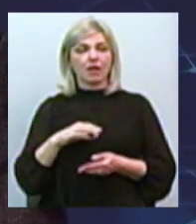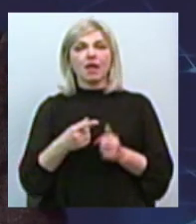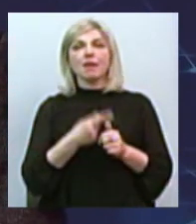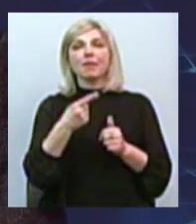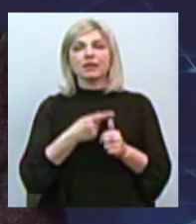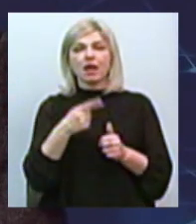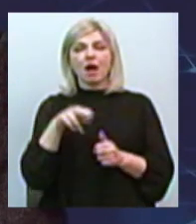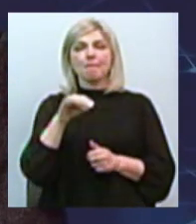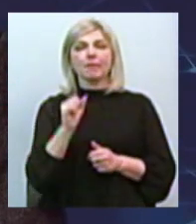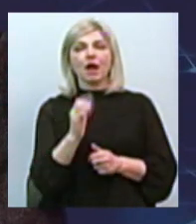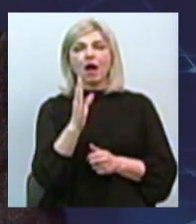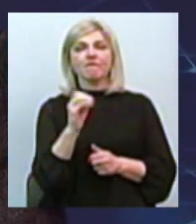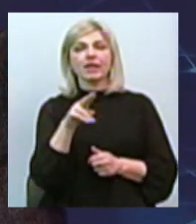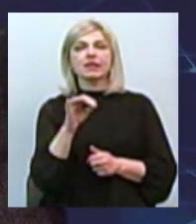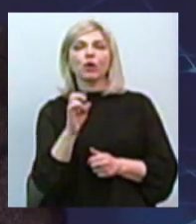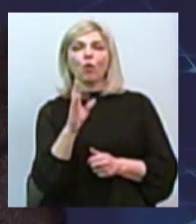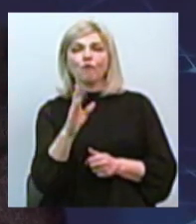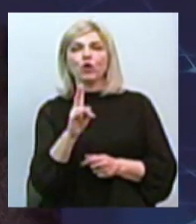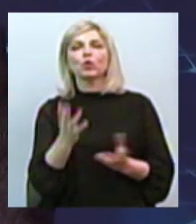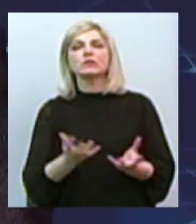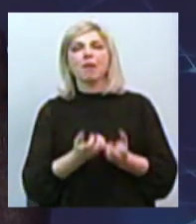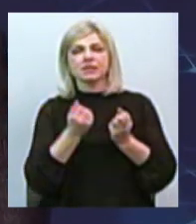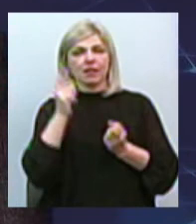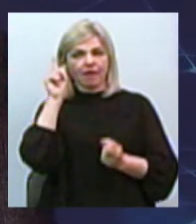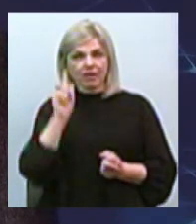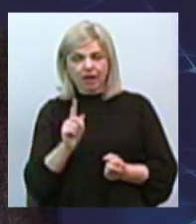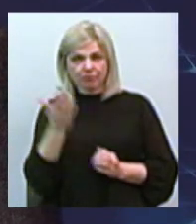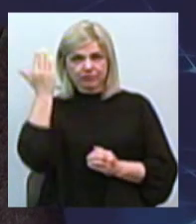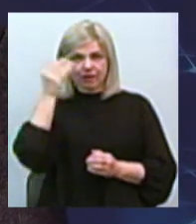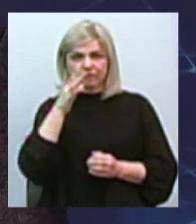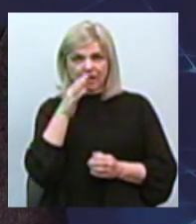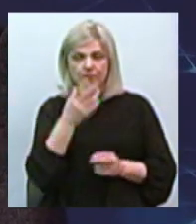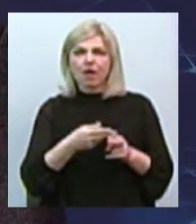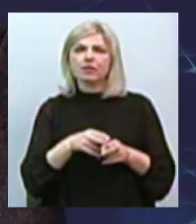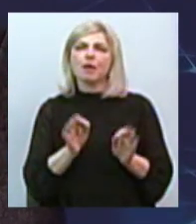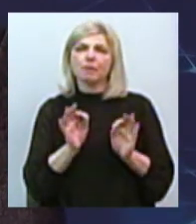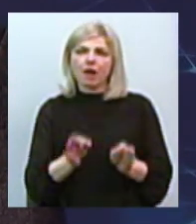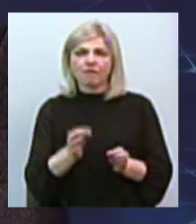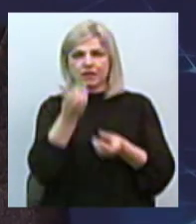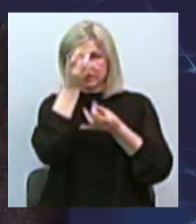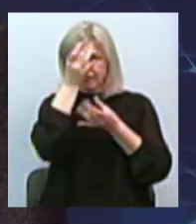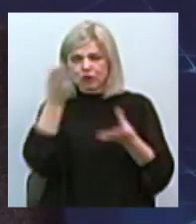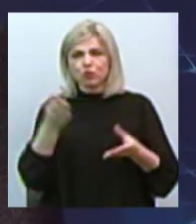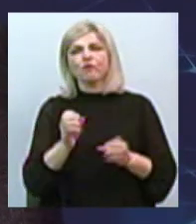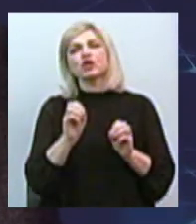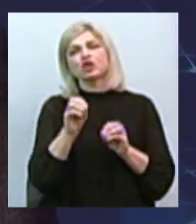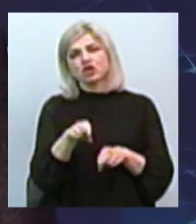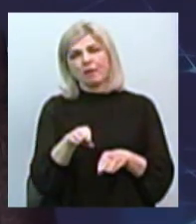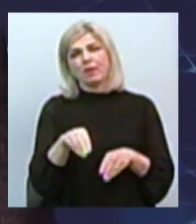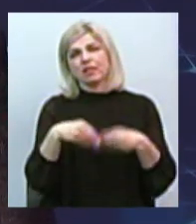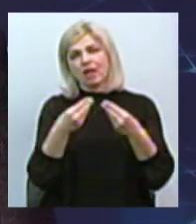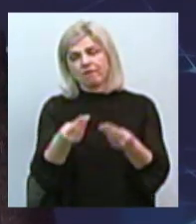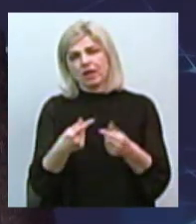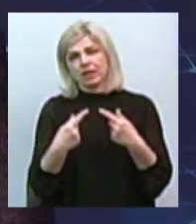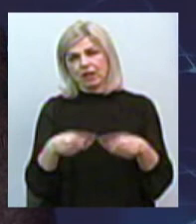праведників, я полагаю, що це буде гораздо правильні і цивілізовані, нежели давати